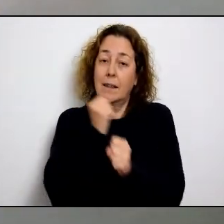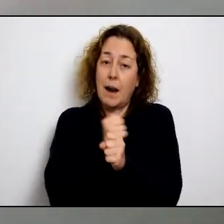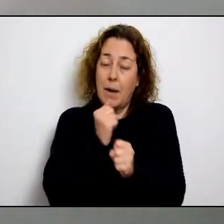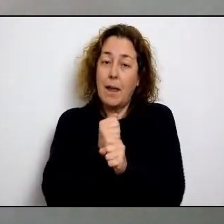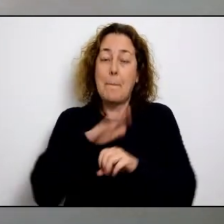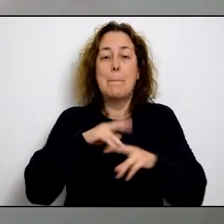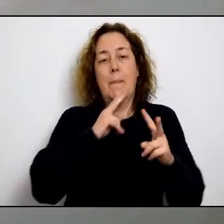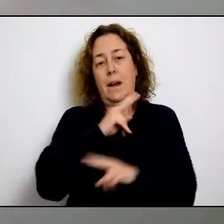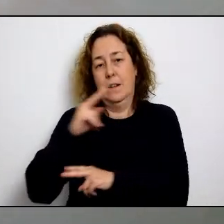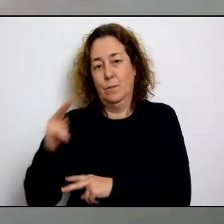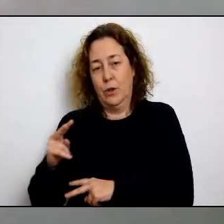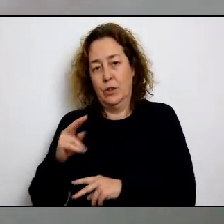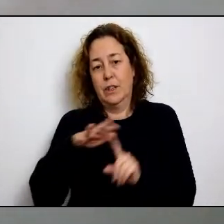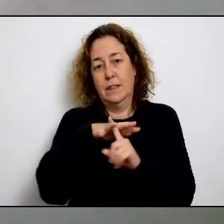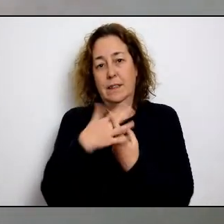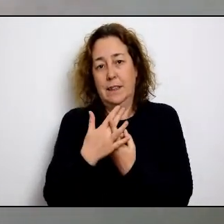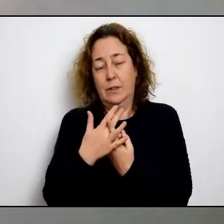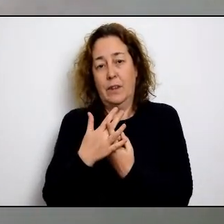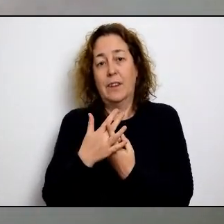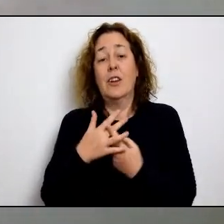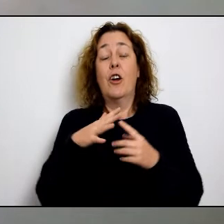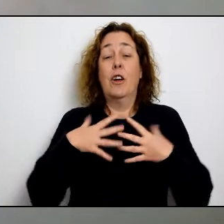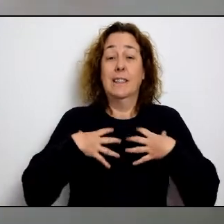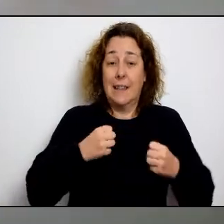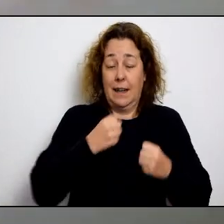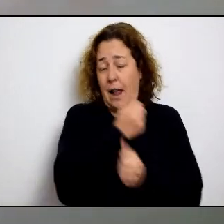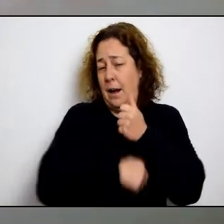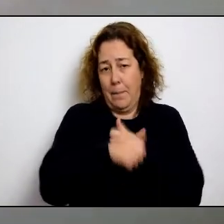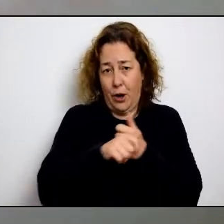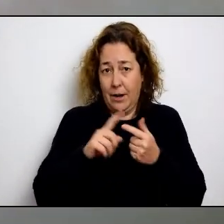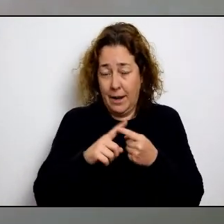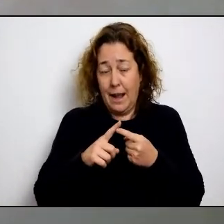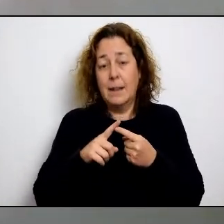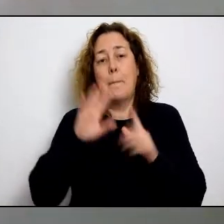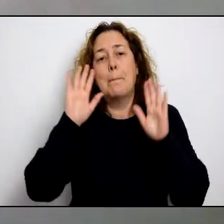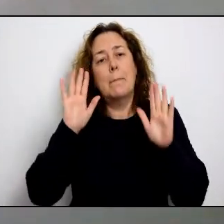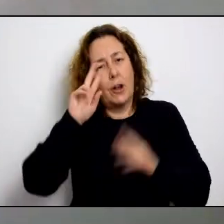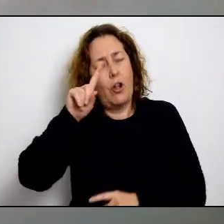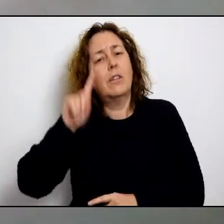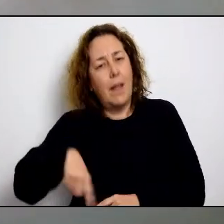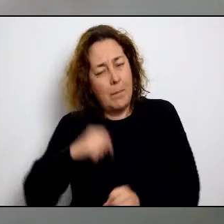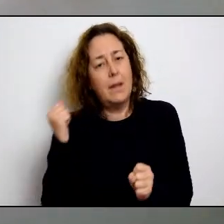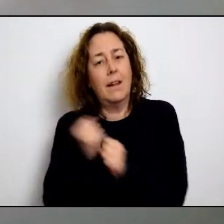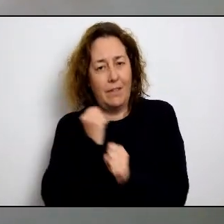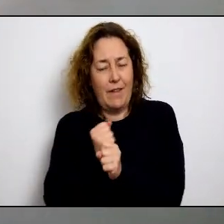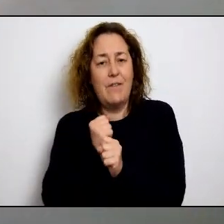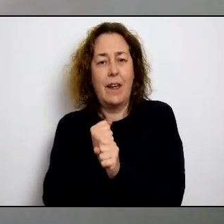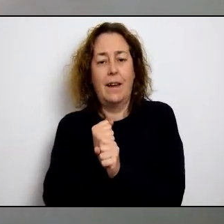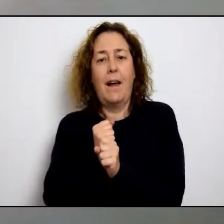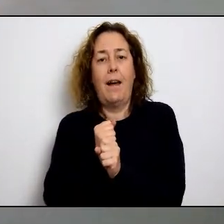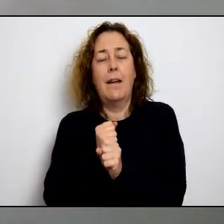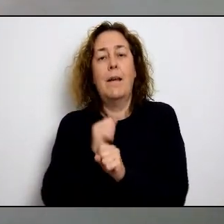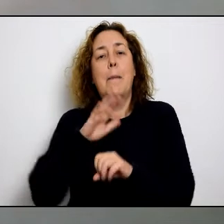des del Consell Insular, de la mà dels ajuntaments i com no des govern, Balear, estem fent feina per donar resposta a aquesta situació que ens